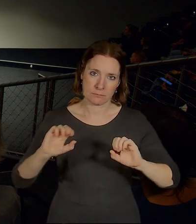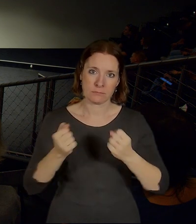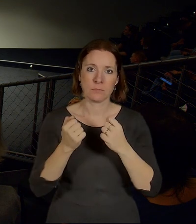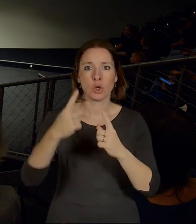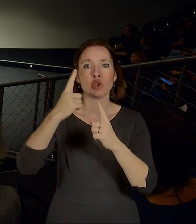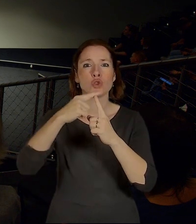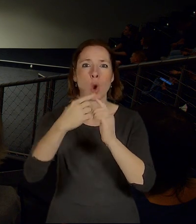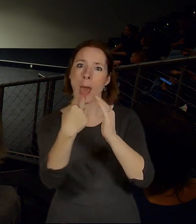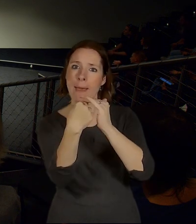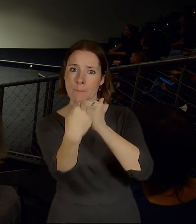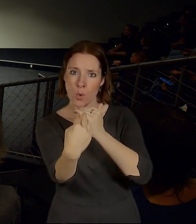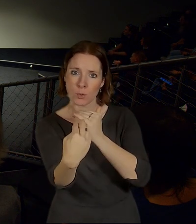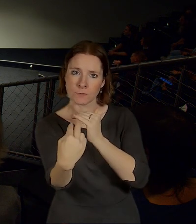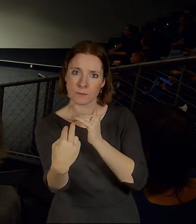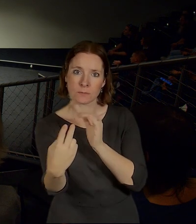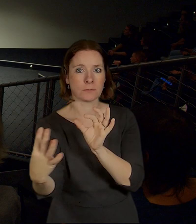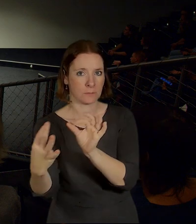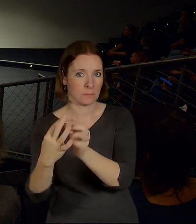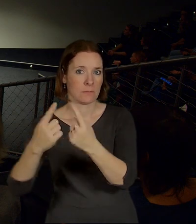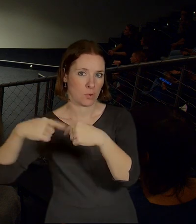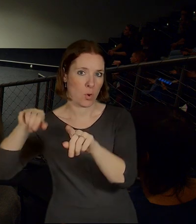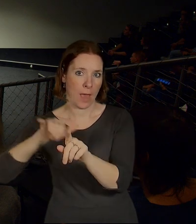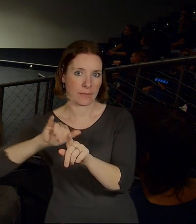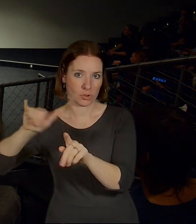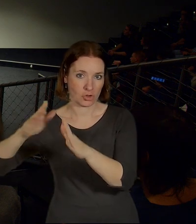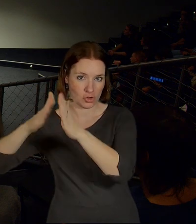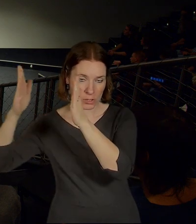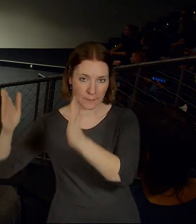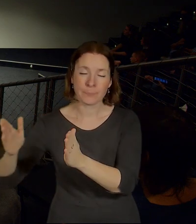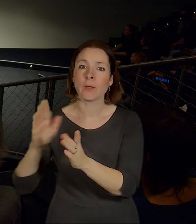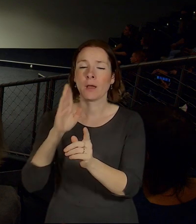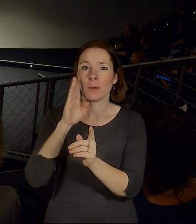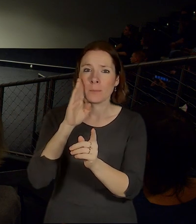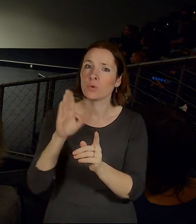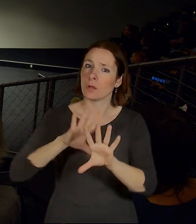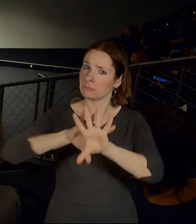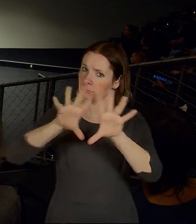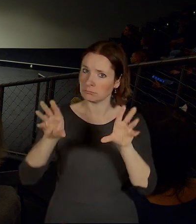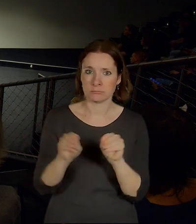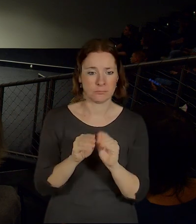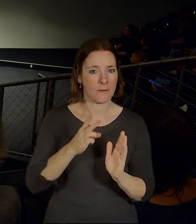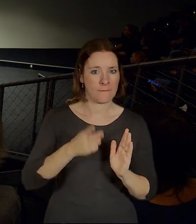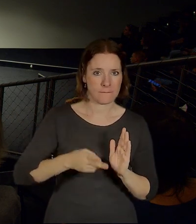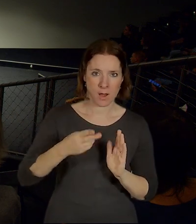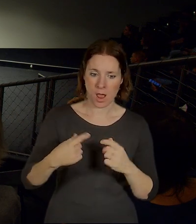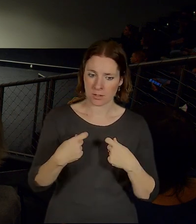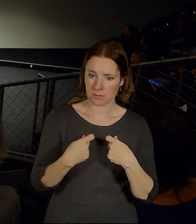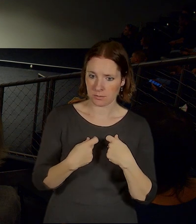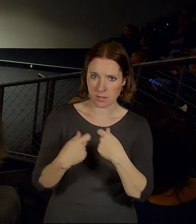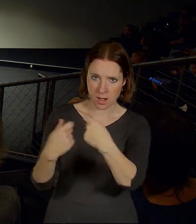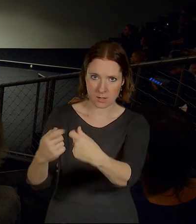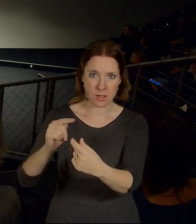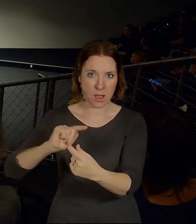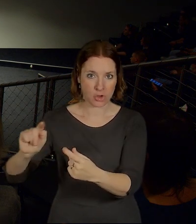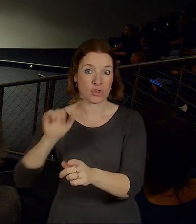vlastně po té, co bude zavedena ta kompletní vlaková trať až na